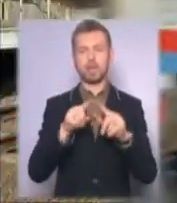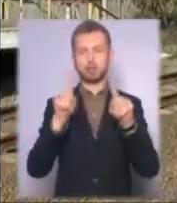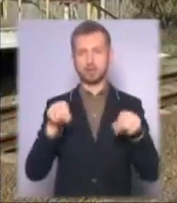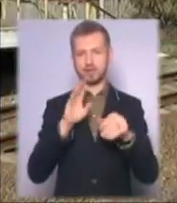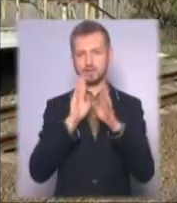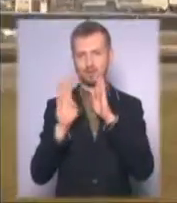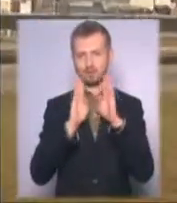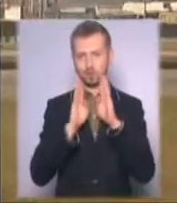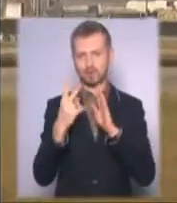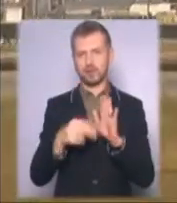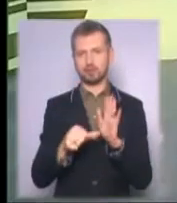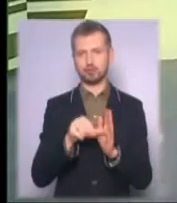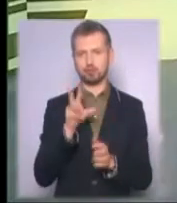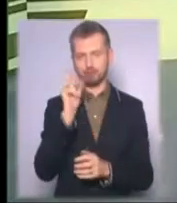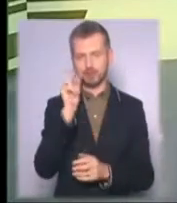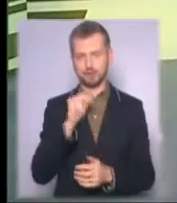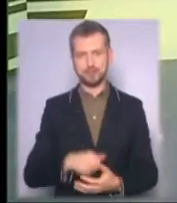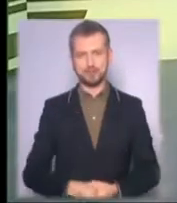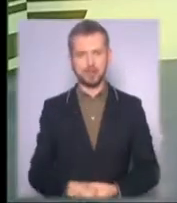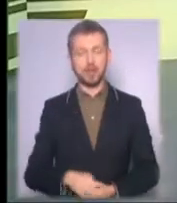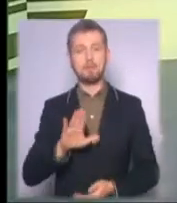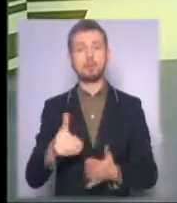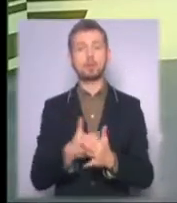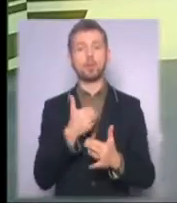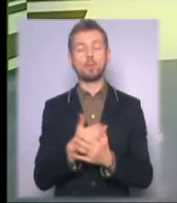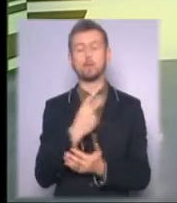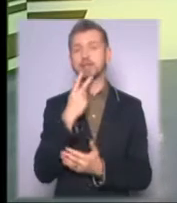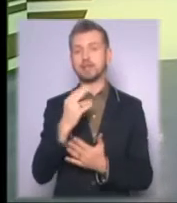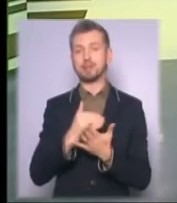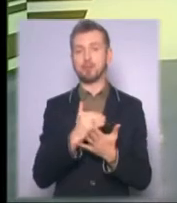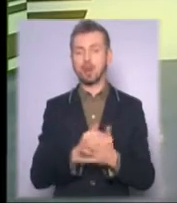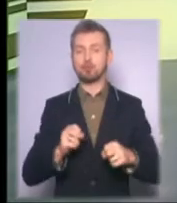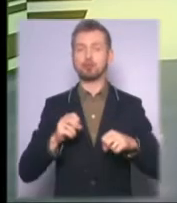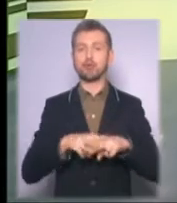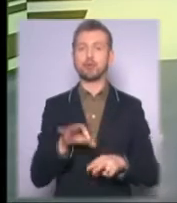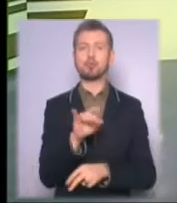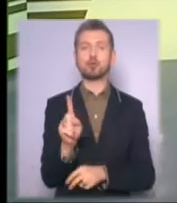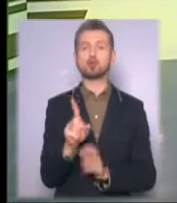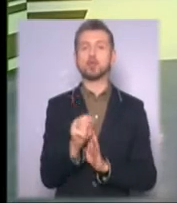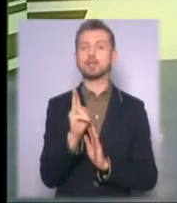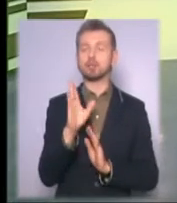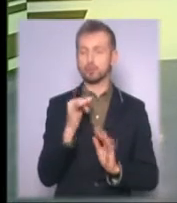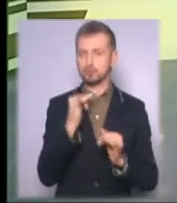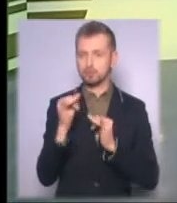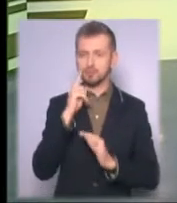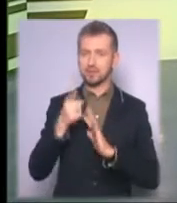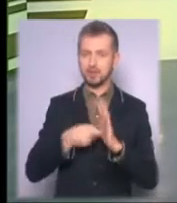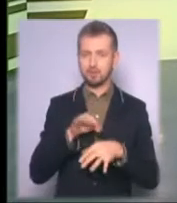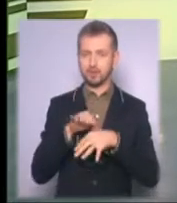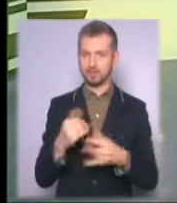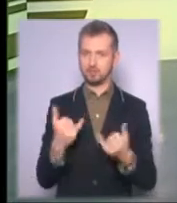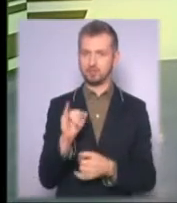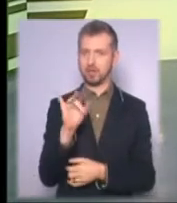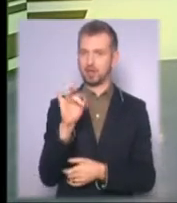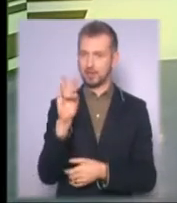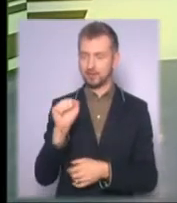26 лютого. Після новин на телеканалі «Київпрограма Столиця», про що і з ким буде розмови, дізнаємось від Ірини Главацької. Іро, добрий